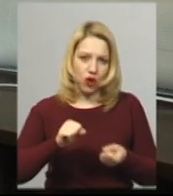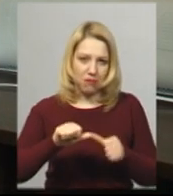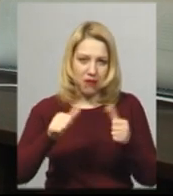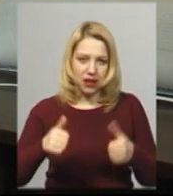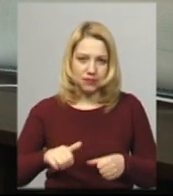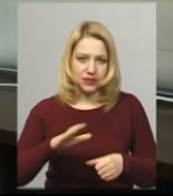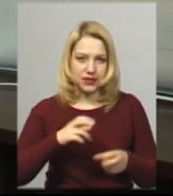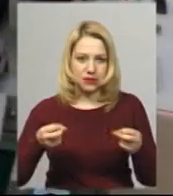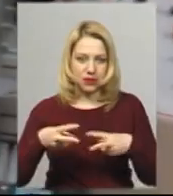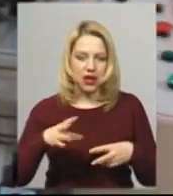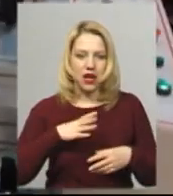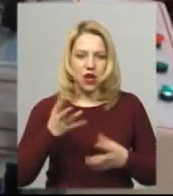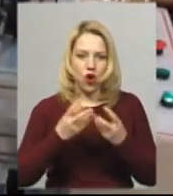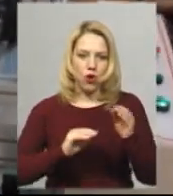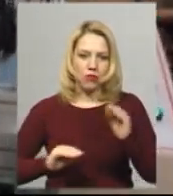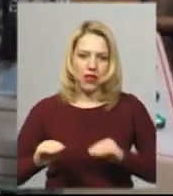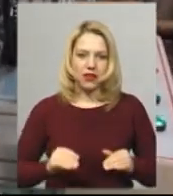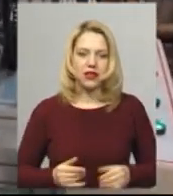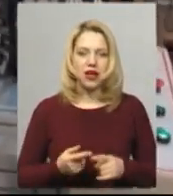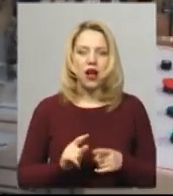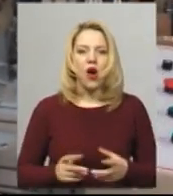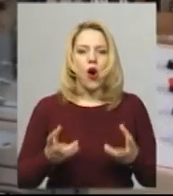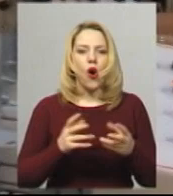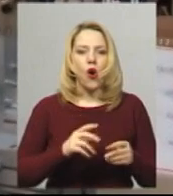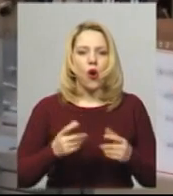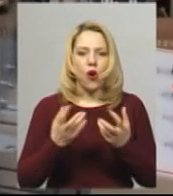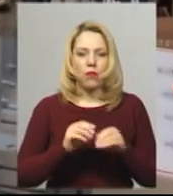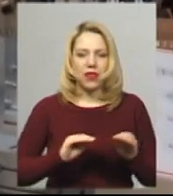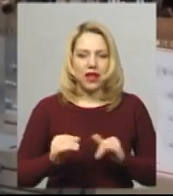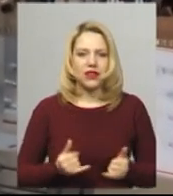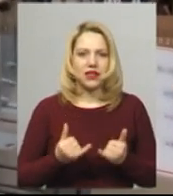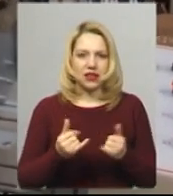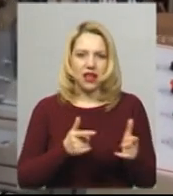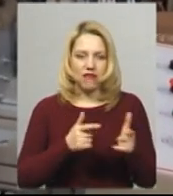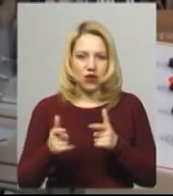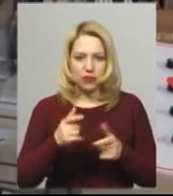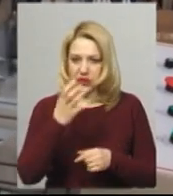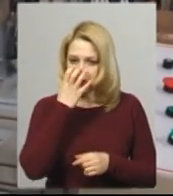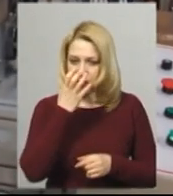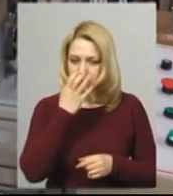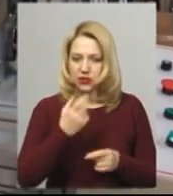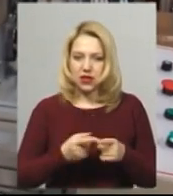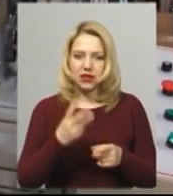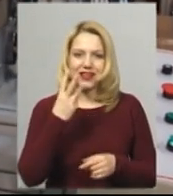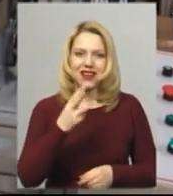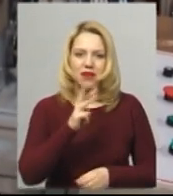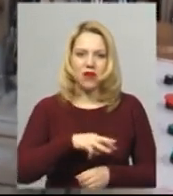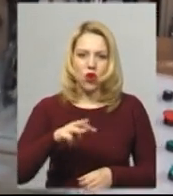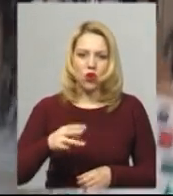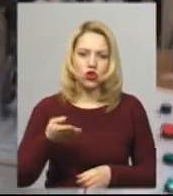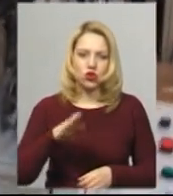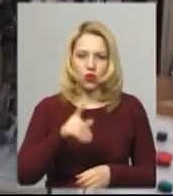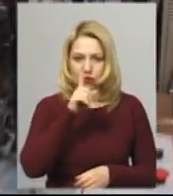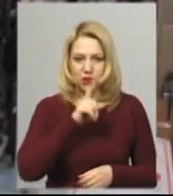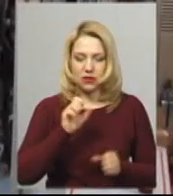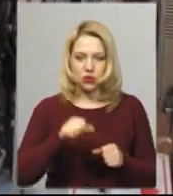обладнання. Обладнання для виробництва респіраторів, яке ви зараз бачите, здатне виготовляти понад 3 мільйони штук у місяць. Дві виробничі лінії